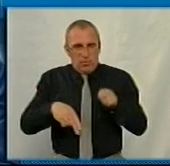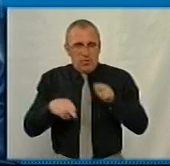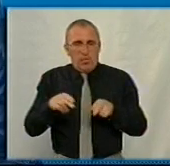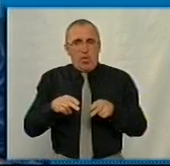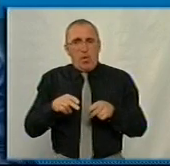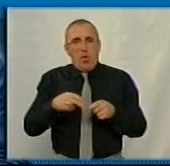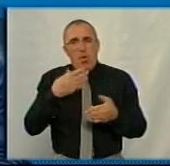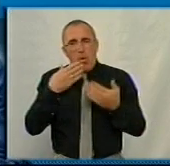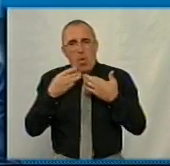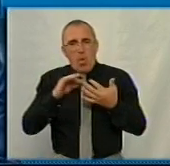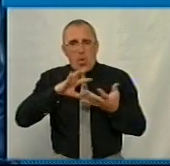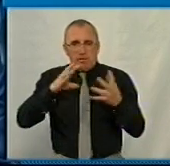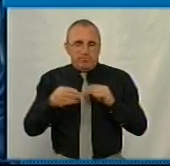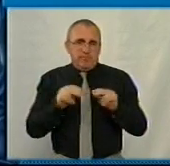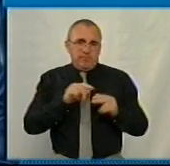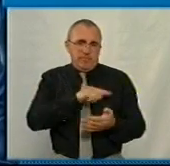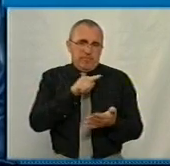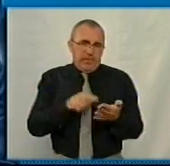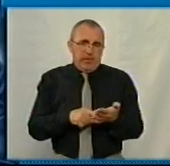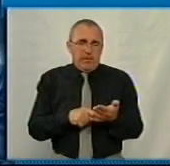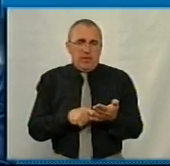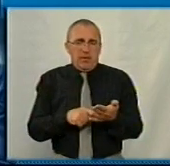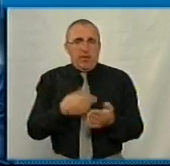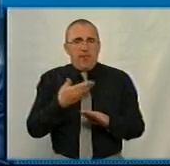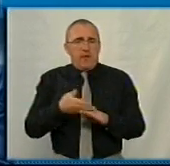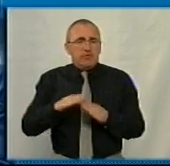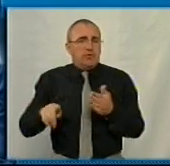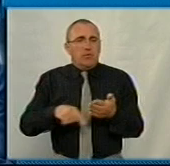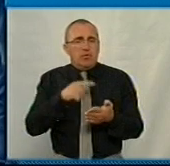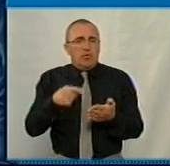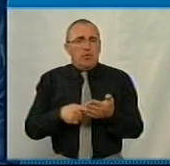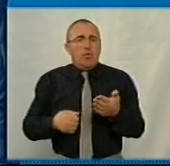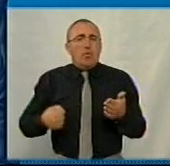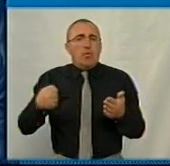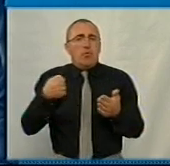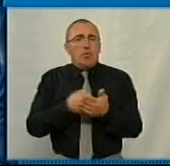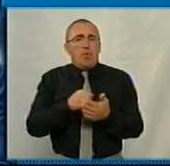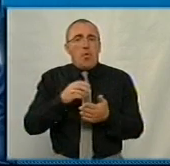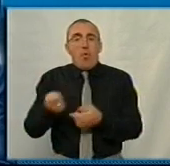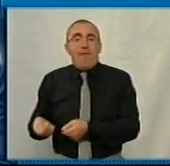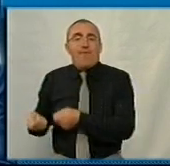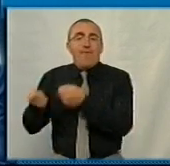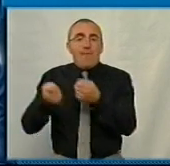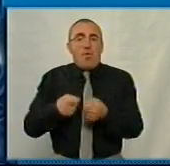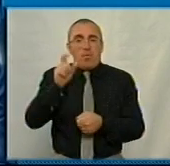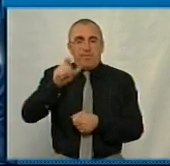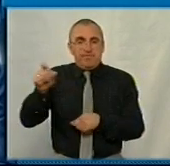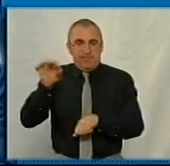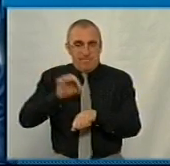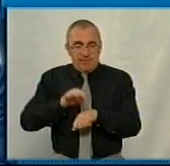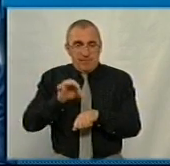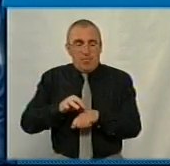логістику організації питання. Наприклад, на сьогодні важке питання – це довоз пацієнтів, транспортування